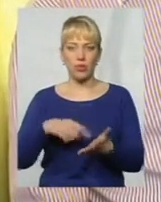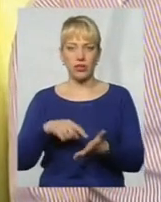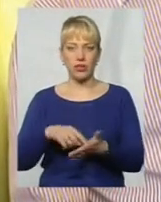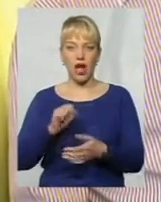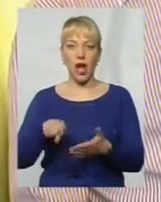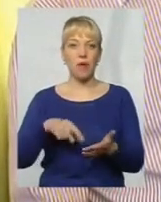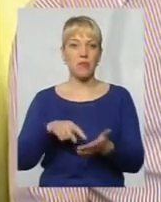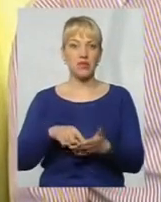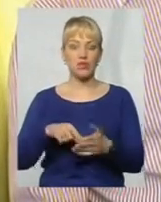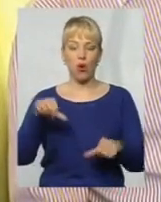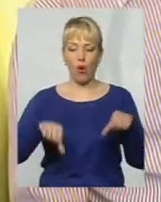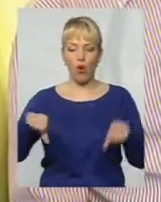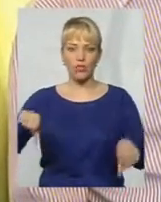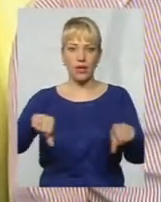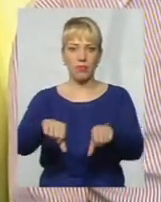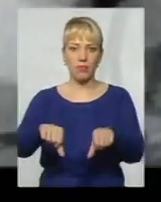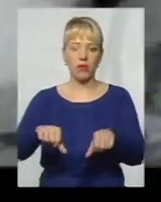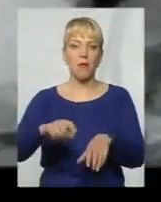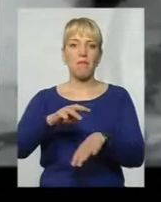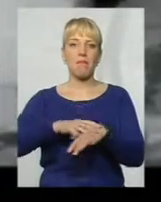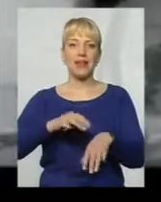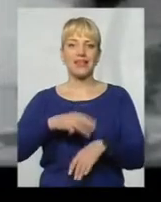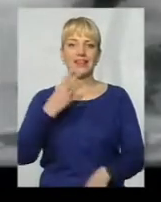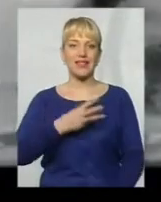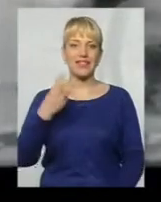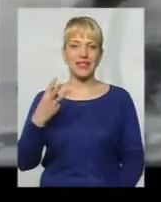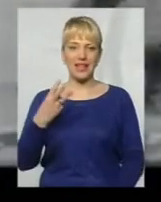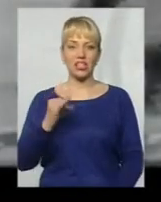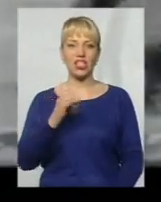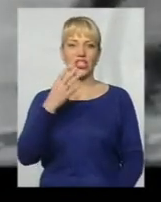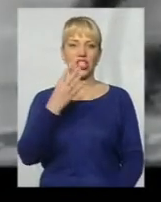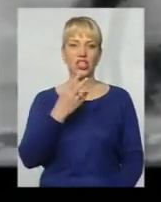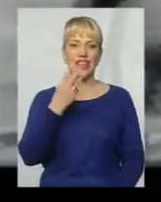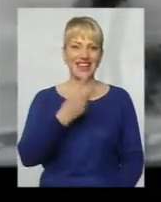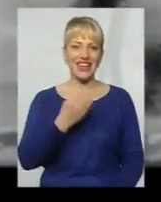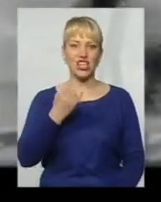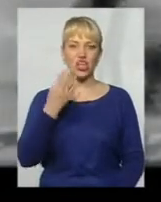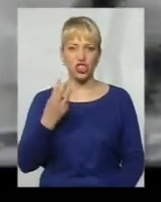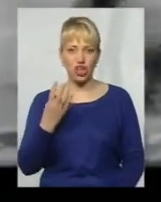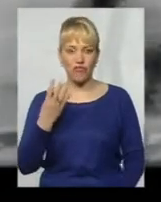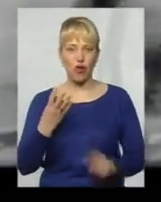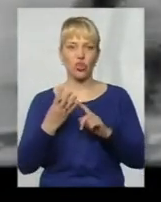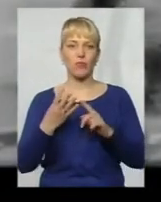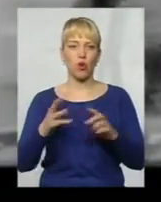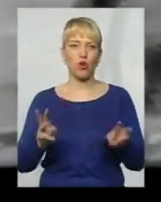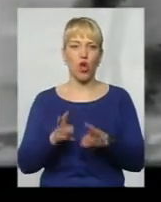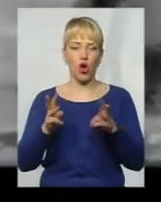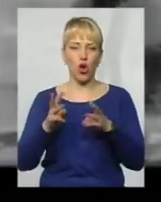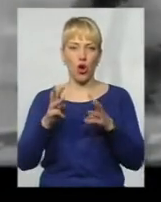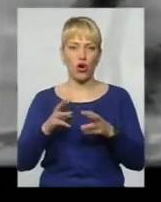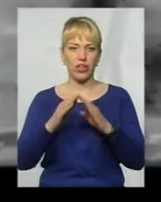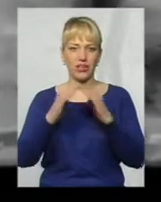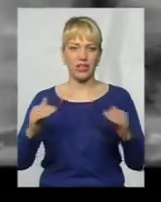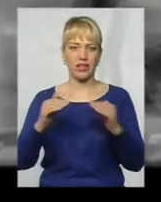а місто оцеплене міліцією. Прип'ять, 3-й і 4-й блок відкриваєши в результаті аварії взрива.